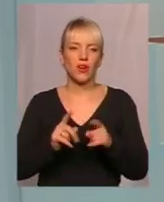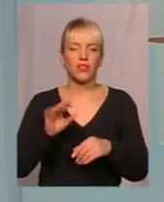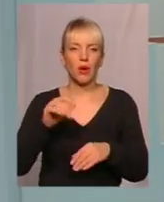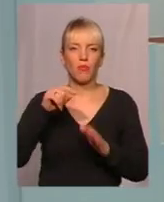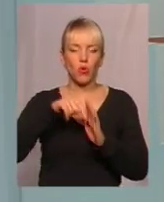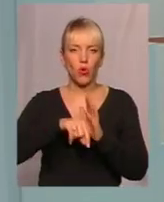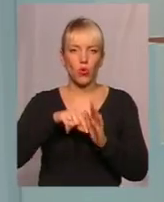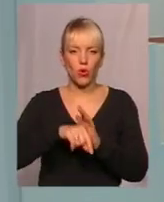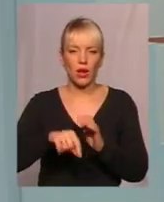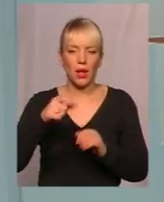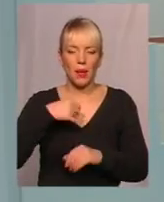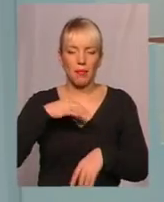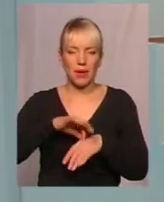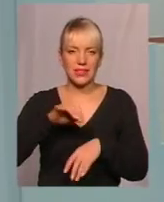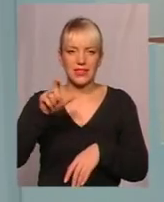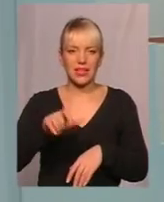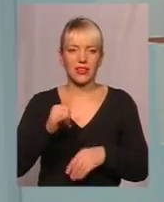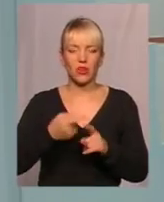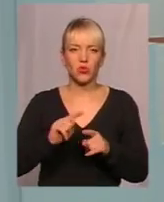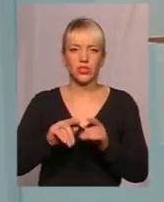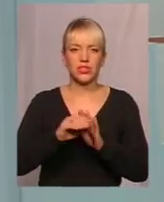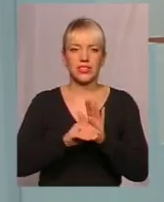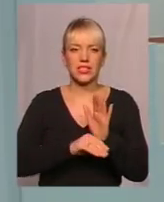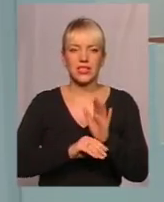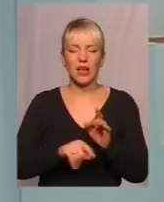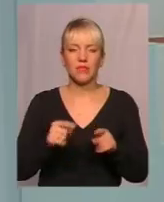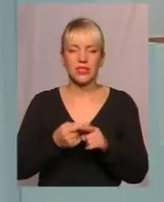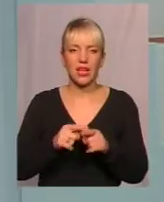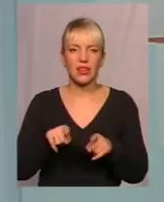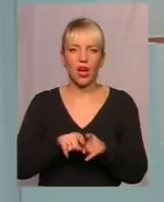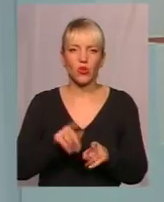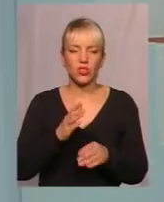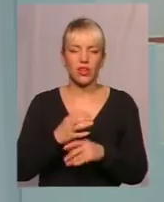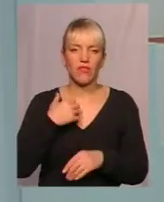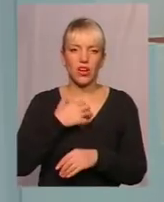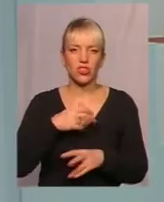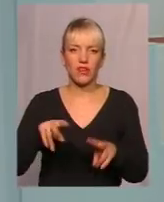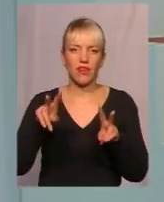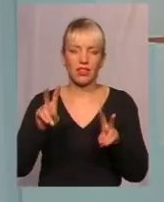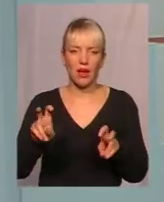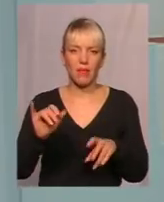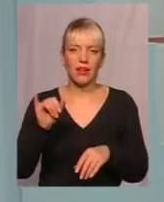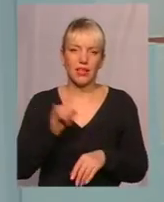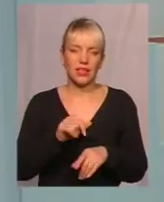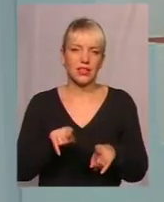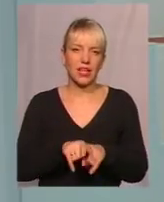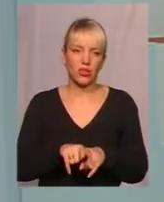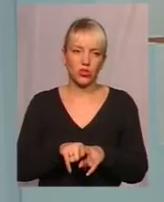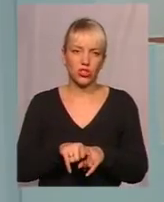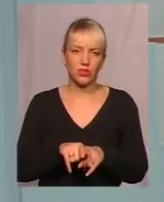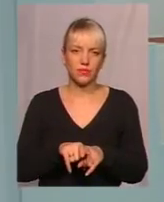пацієнта взагалі в тій системі. Загалення того, що це також є дуже важлива тема і також